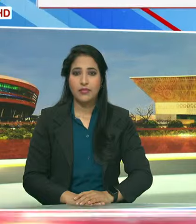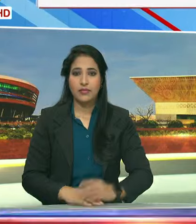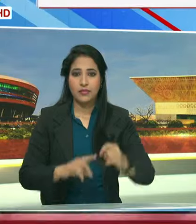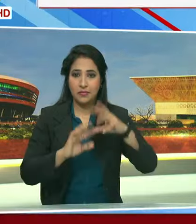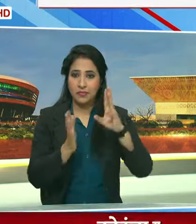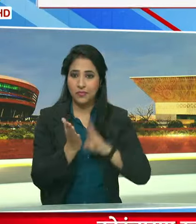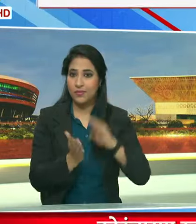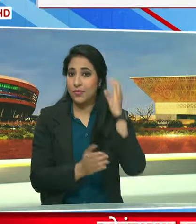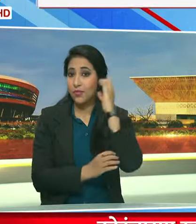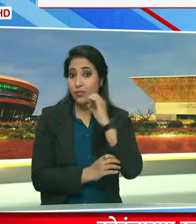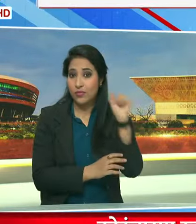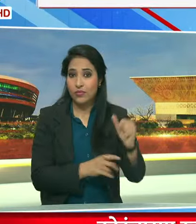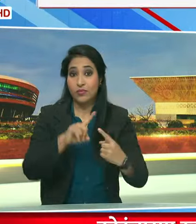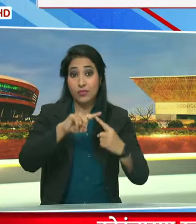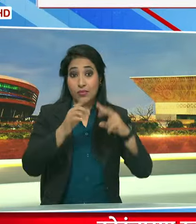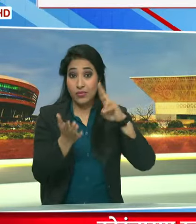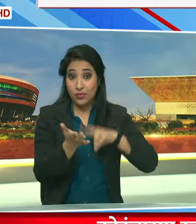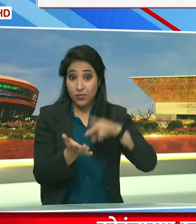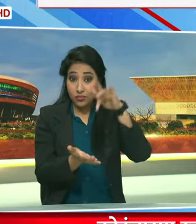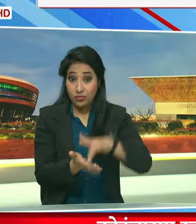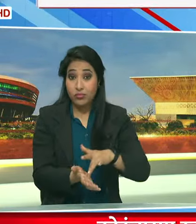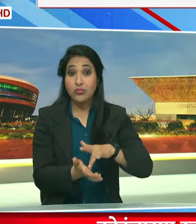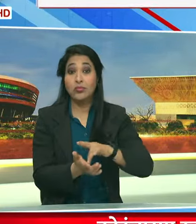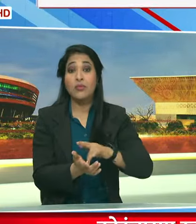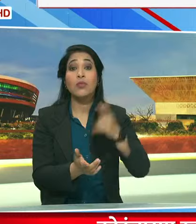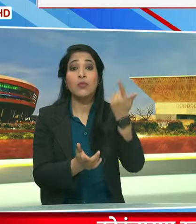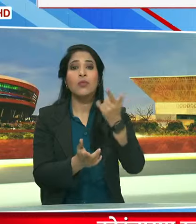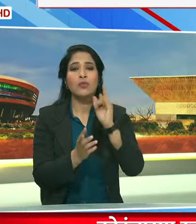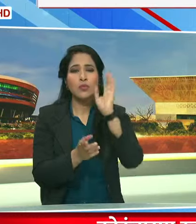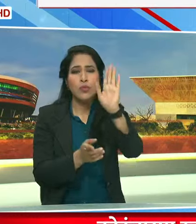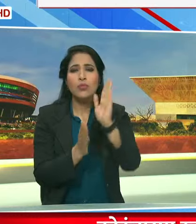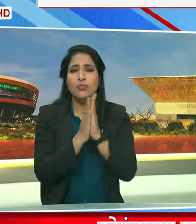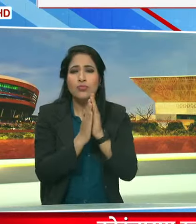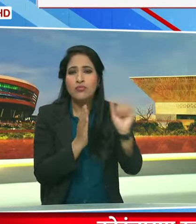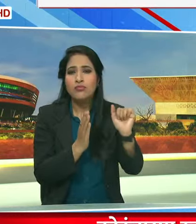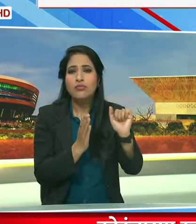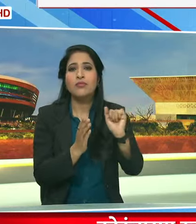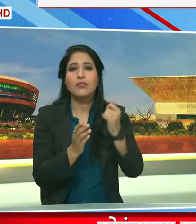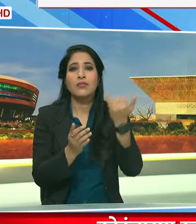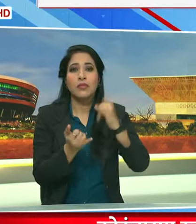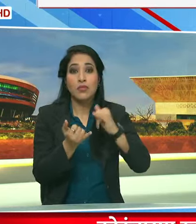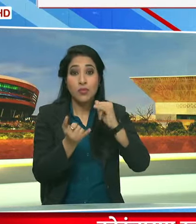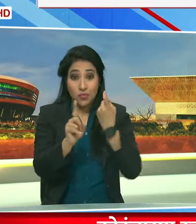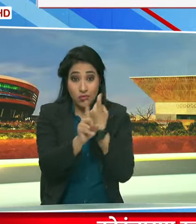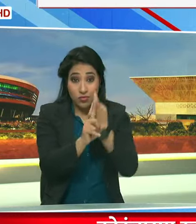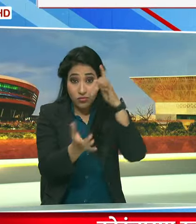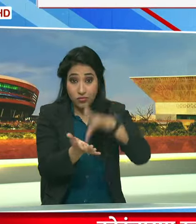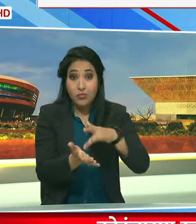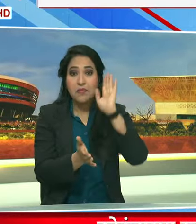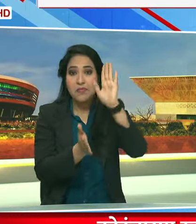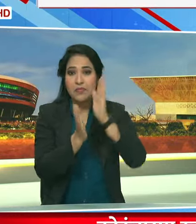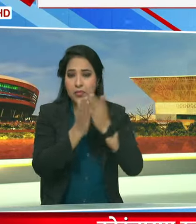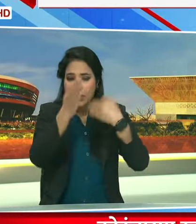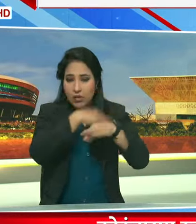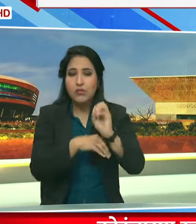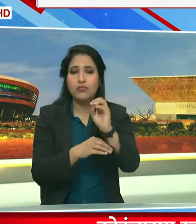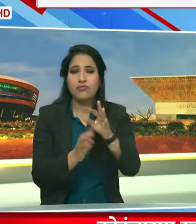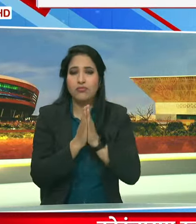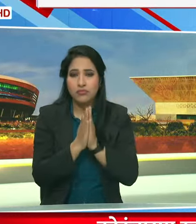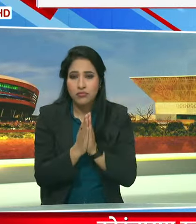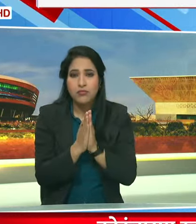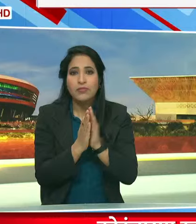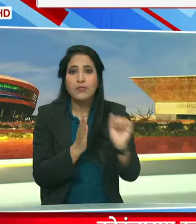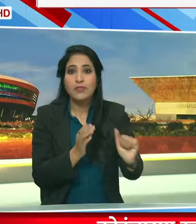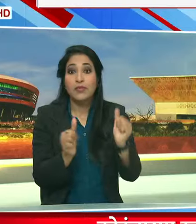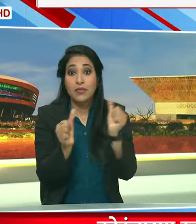प्रधान मंत्री नरेंद्र मोदी ने तमिल नाडू के धनुष कोडी के कोटडा राम स्वामी मंदिर में की पूजा अर्चना